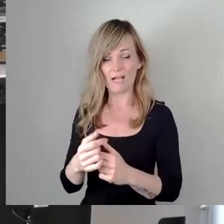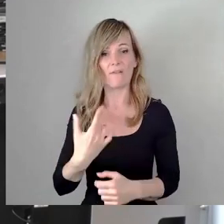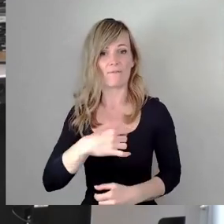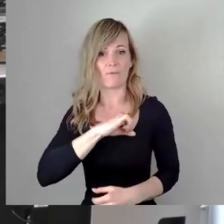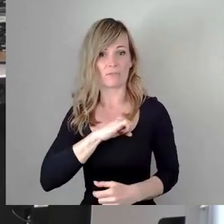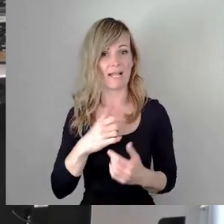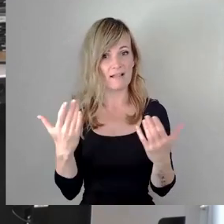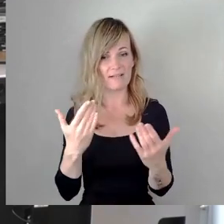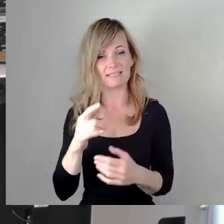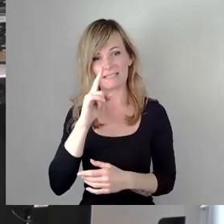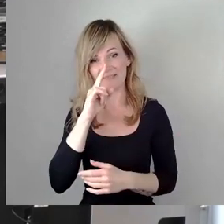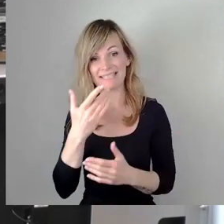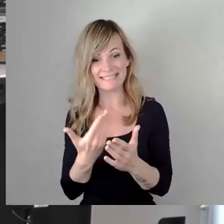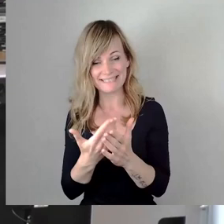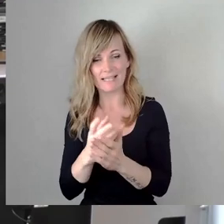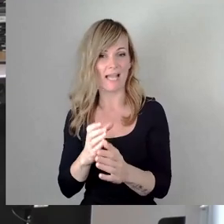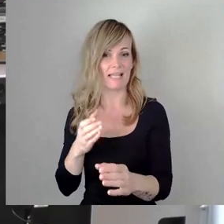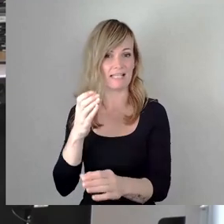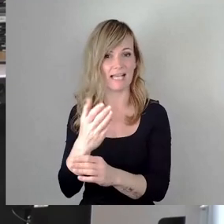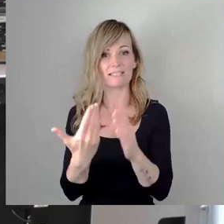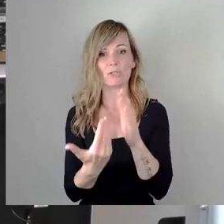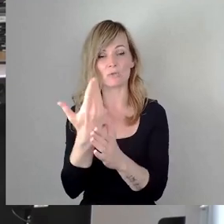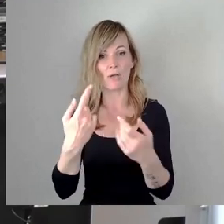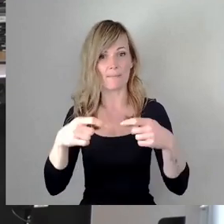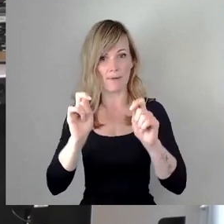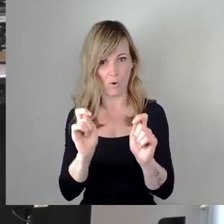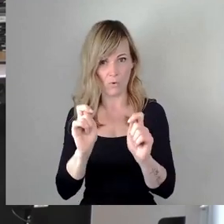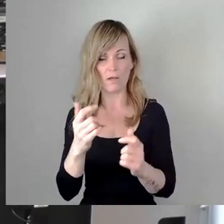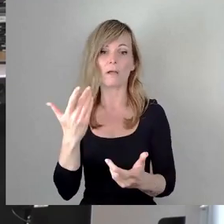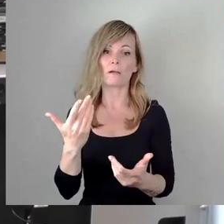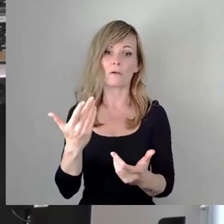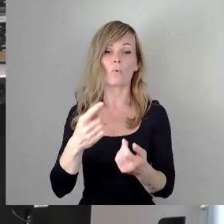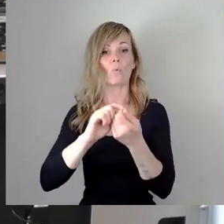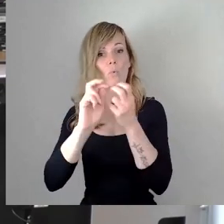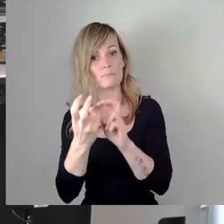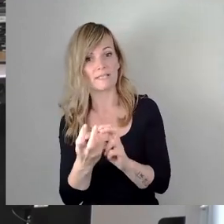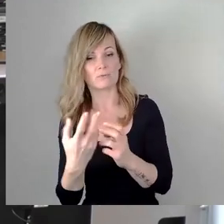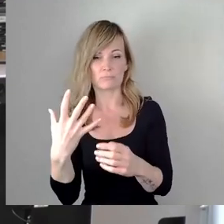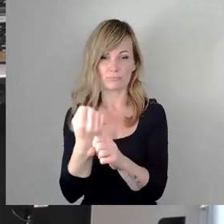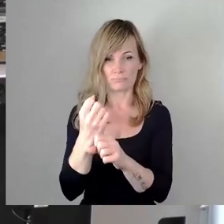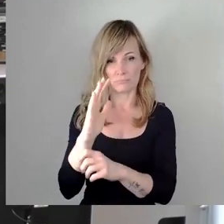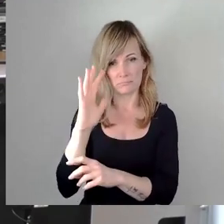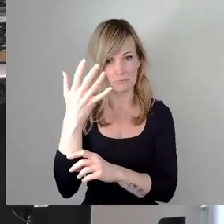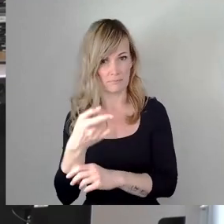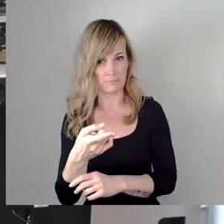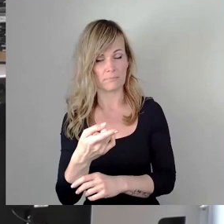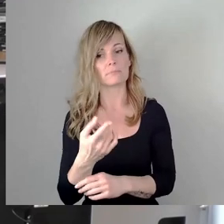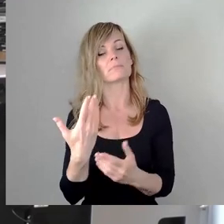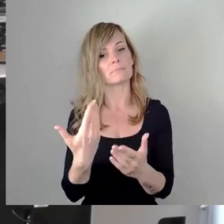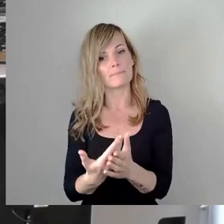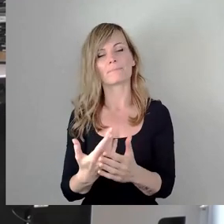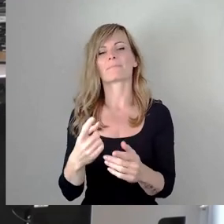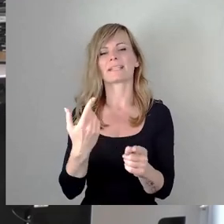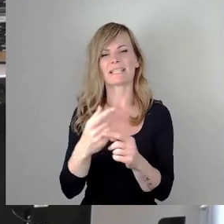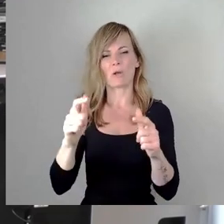Ersatzneubauten bzw. die Sanierung realisiert sind, die mobilen Raumeinheiten, sprich die